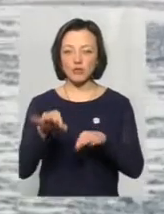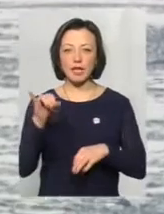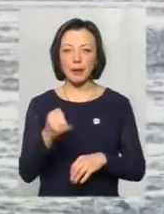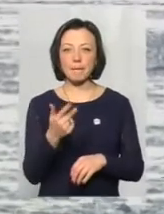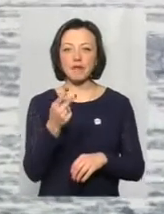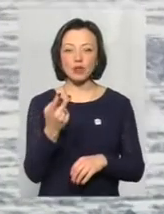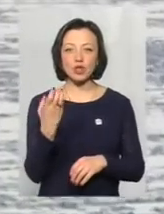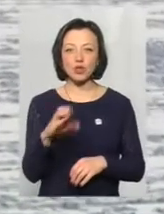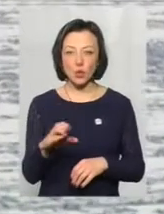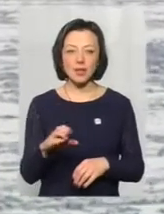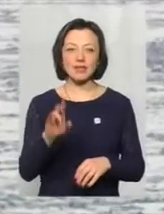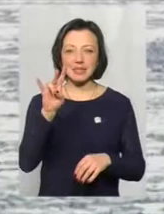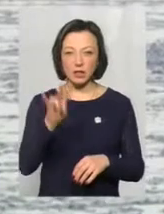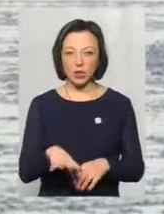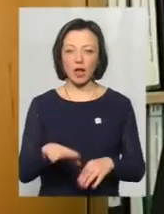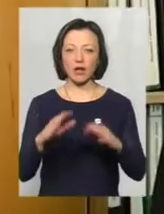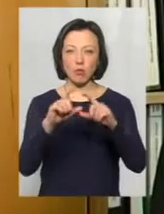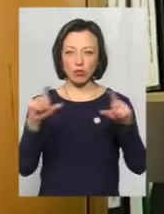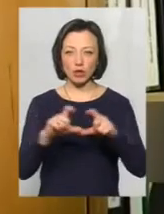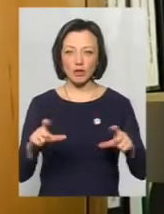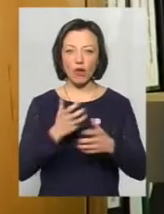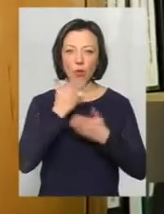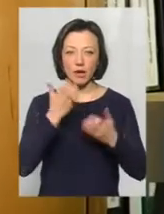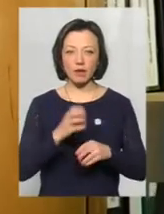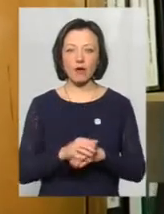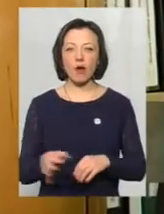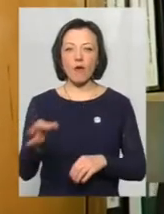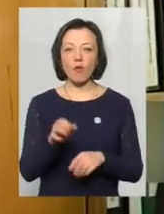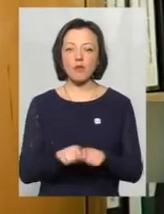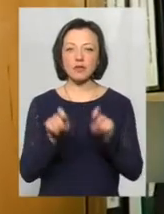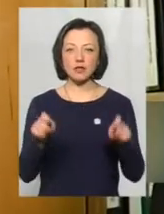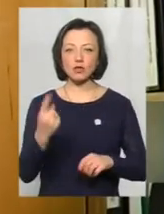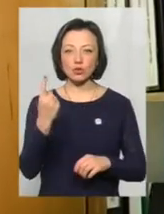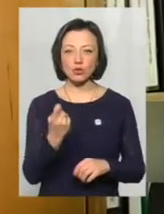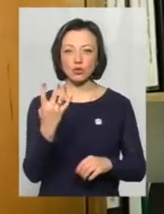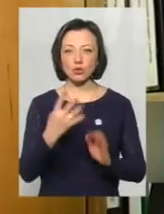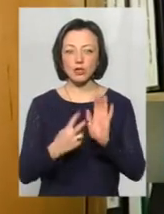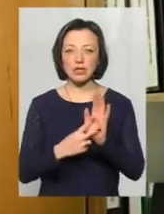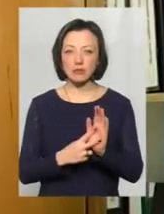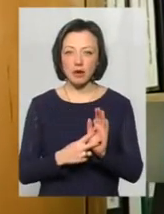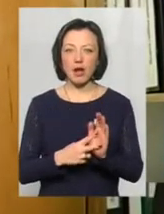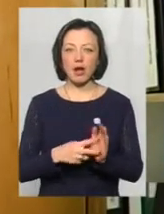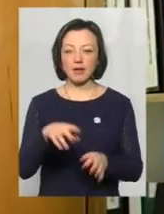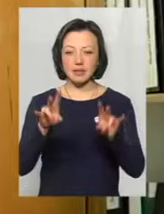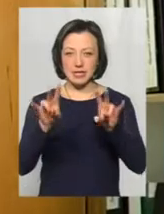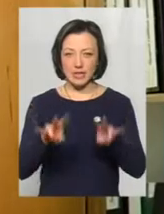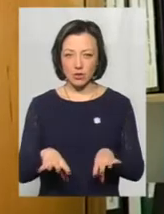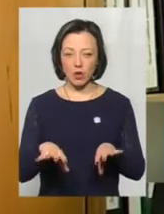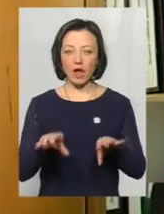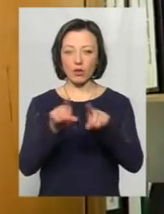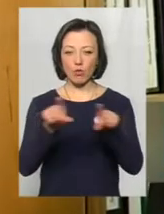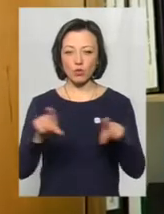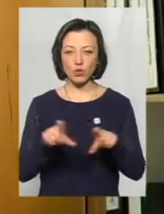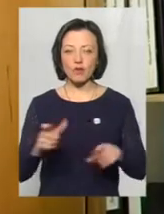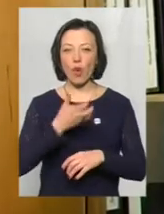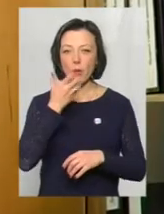півтори сотні стаціонарних пунктів обігріву. В області розгорнуто 147 стаціонарних пунктів обігріву. Ці